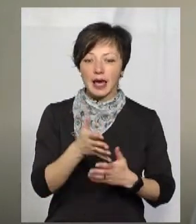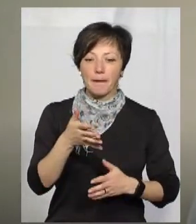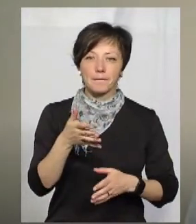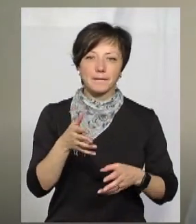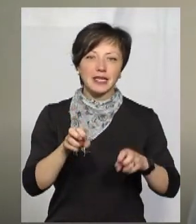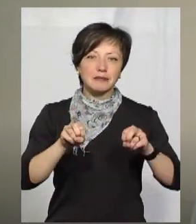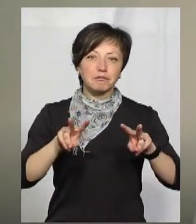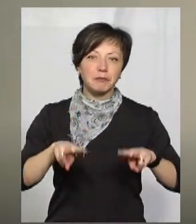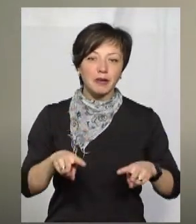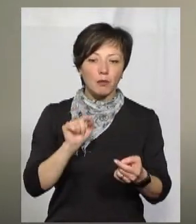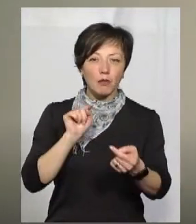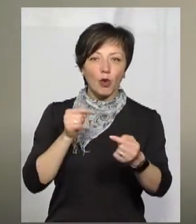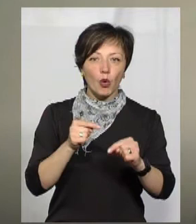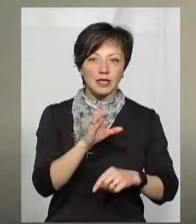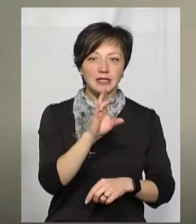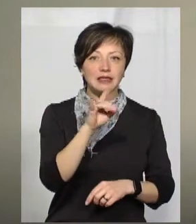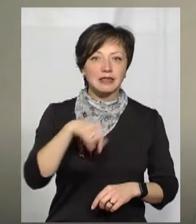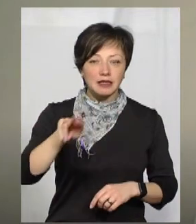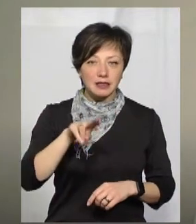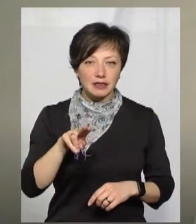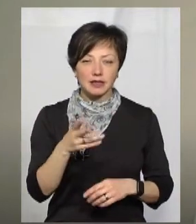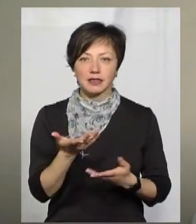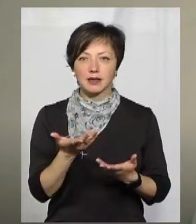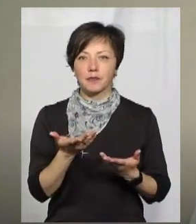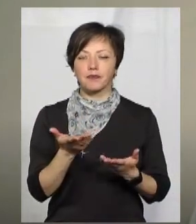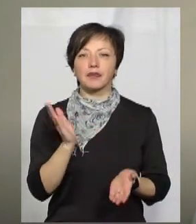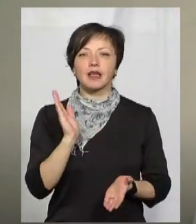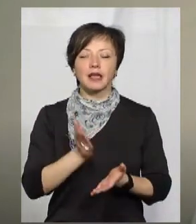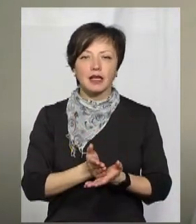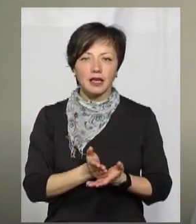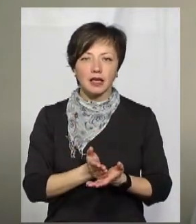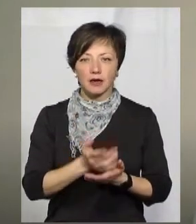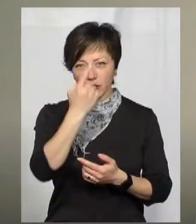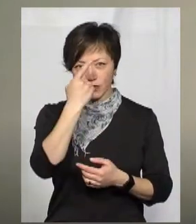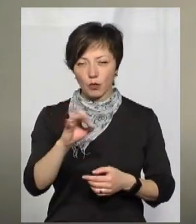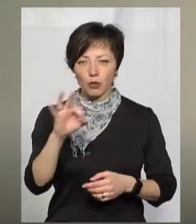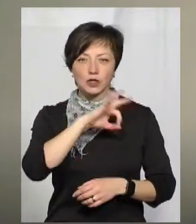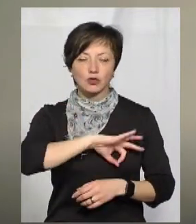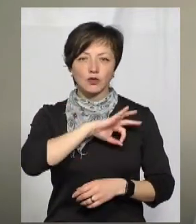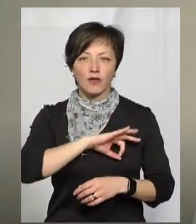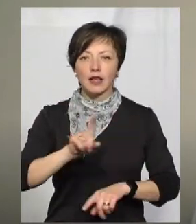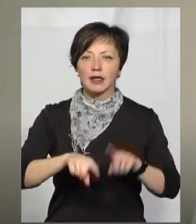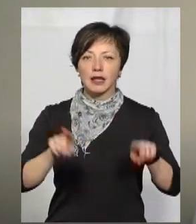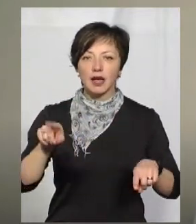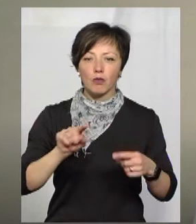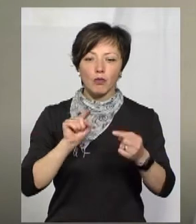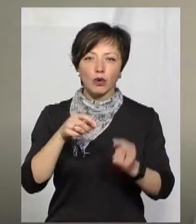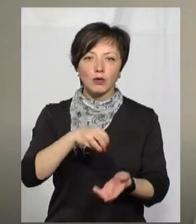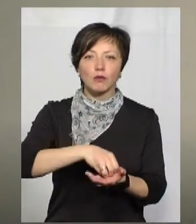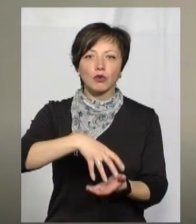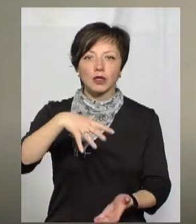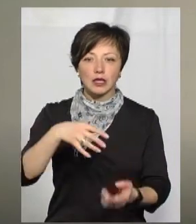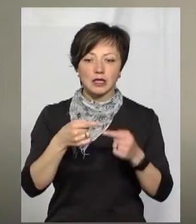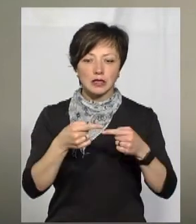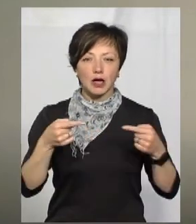імунодепресантів. Навіть є повідомлення про застосування деяких протипухлинних